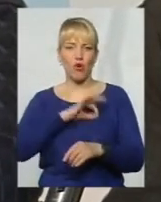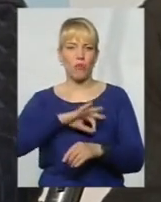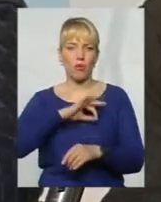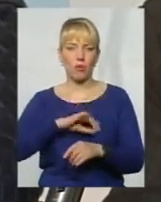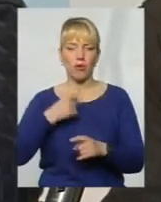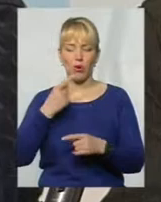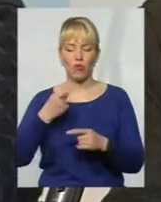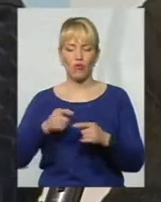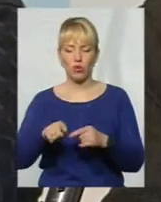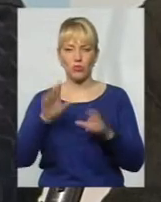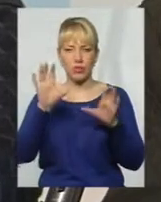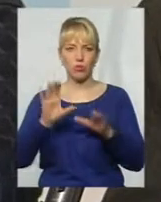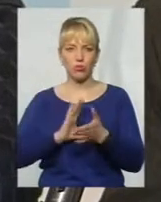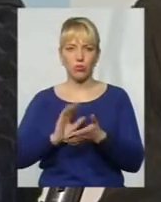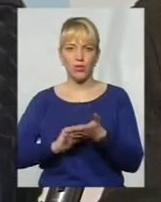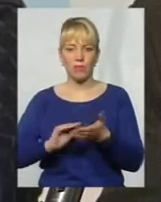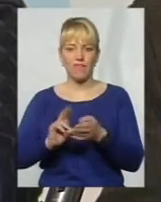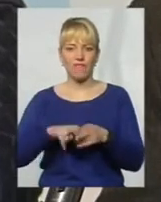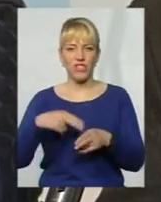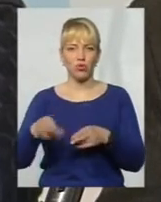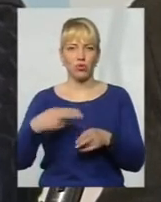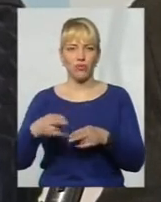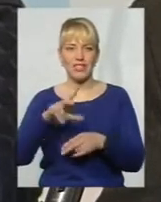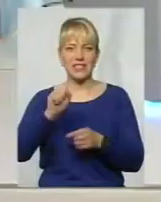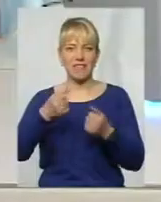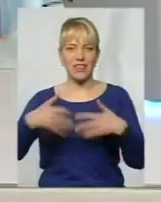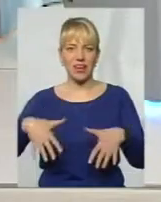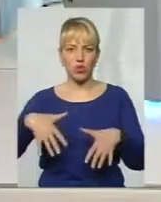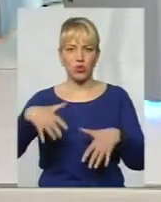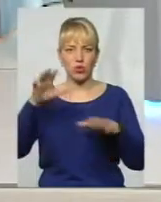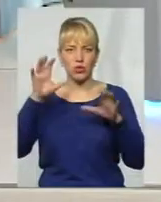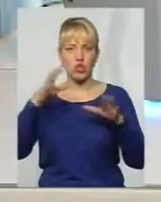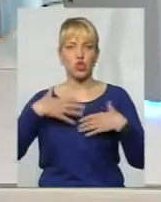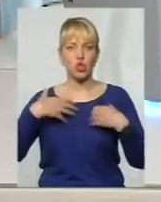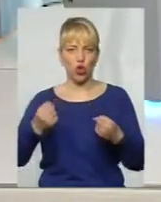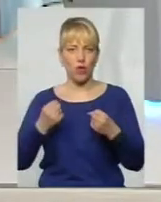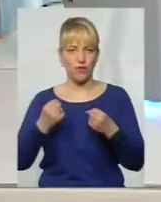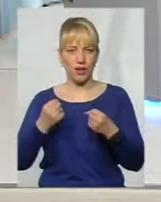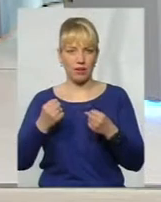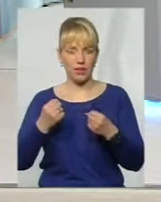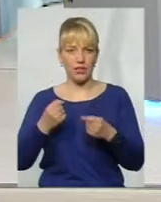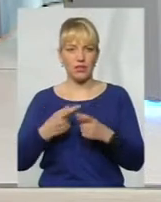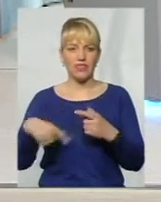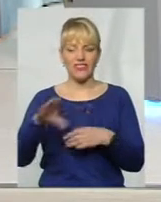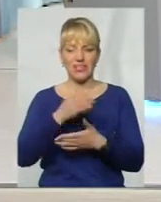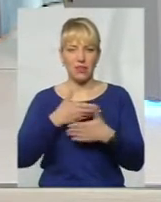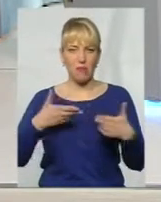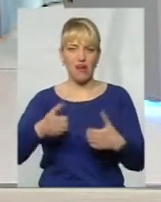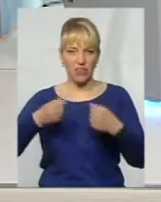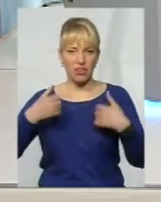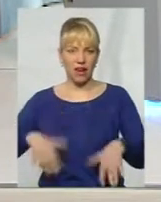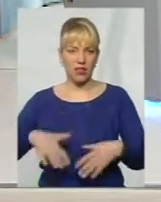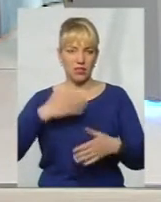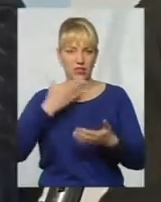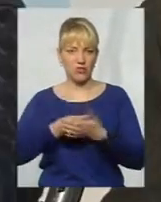в цьому законі було написано, вишкодування за втрату здоров'я. Всі, ми, більшість ліквідаторів, втратили здоров'я,